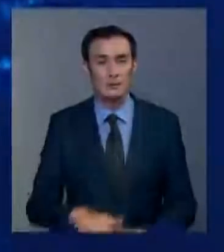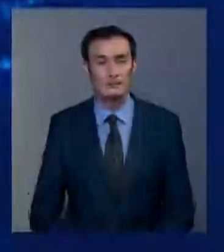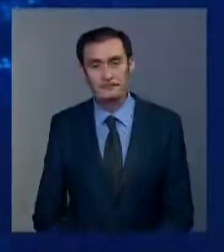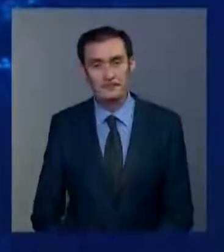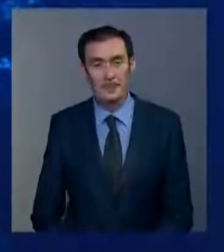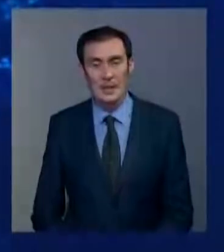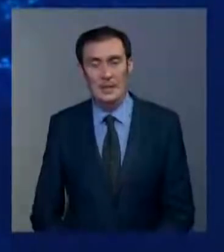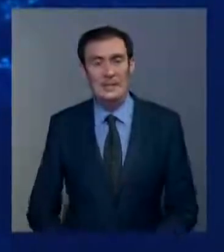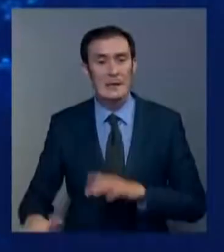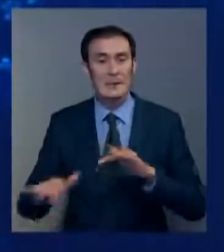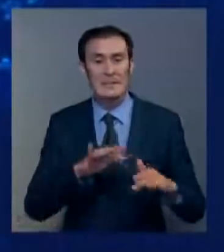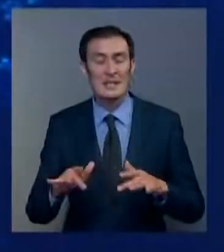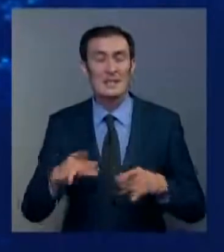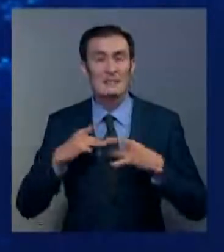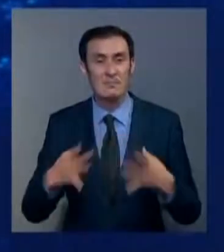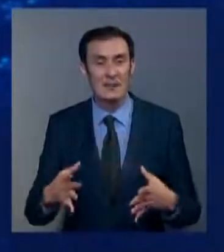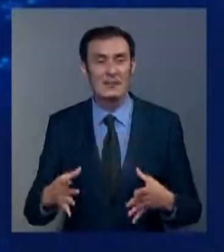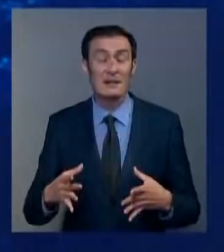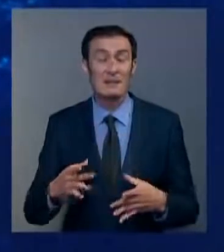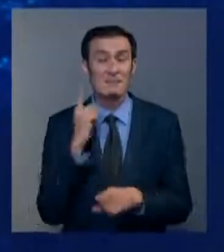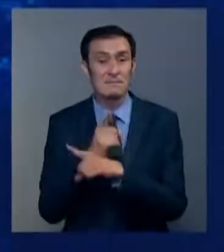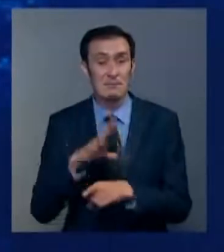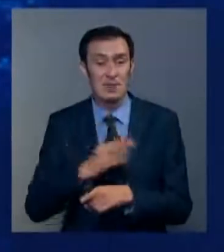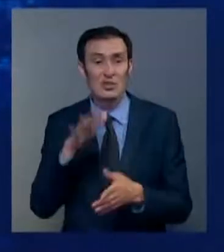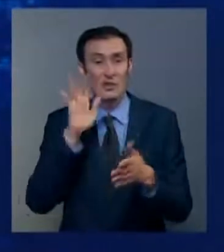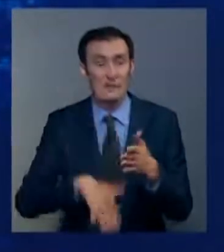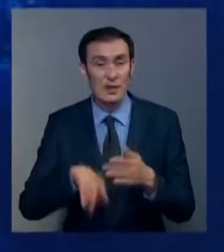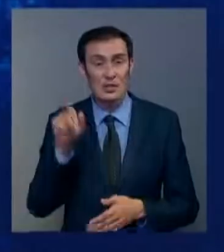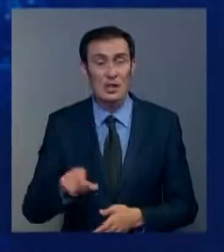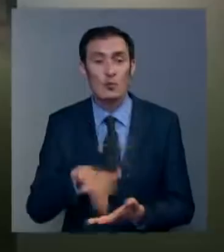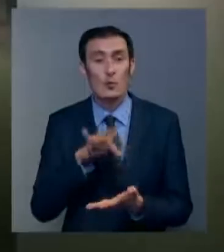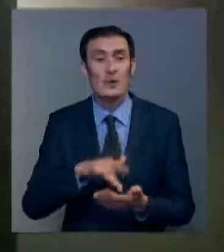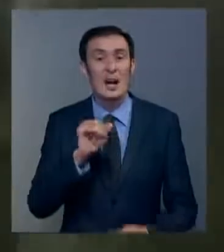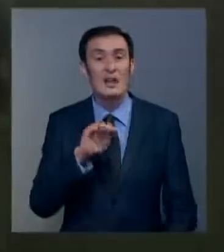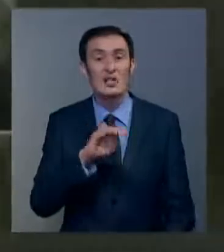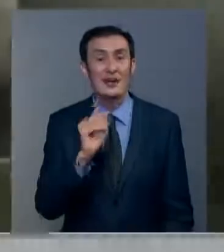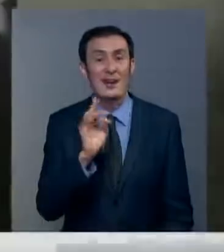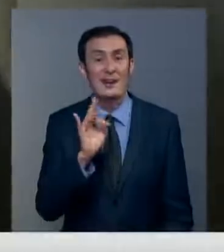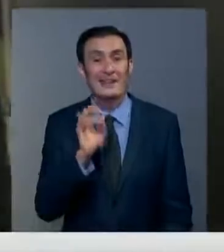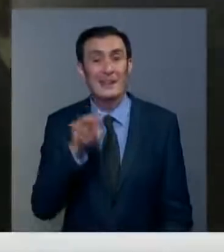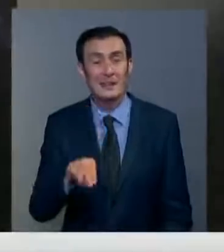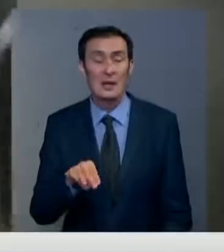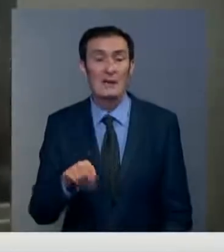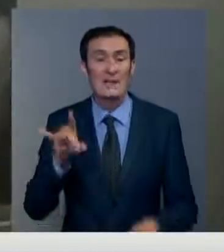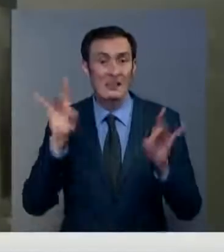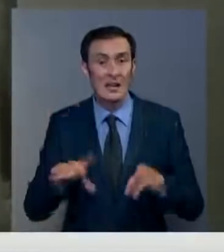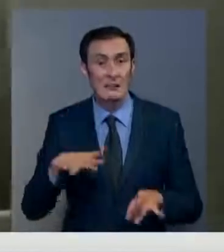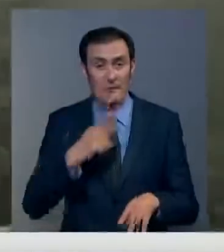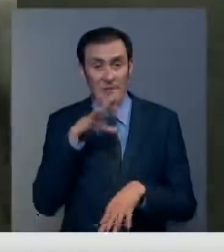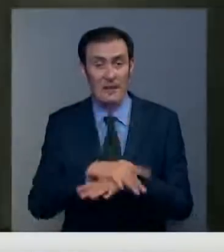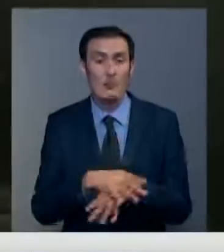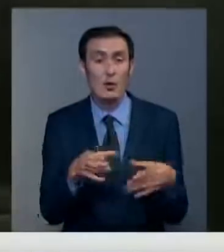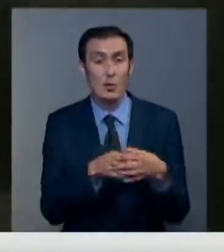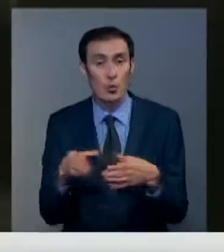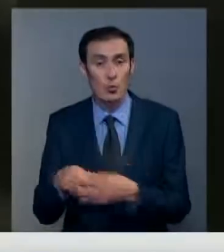За проведение тоя во время карантина штрафовали жители города Жаркен Талматинской области. Нарушение в одном из ресторанов города выявила